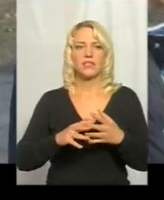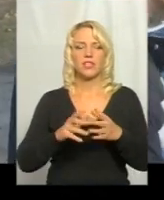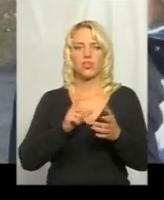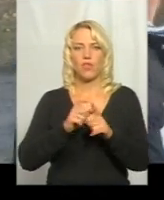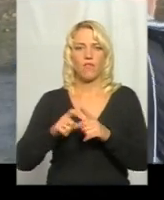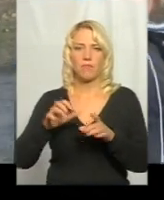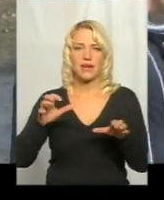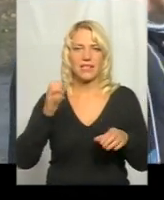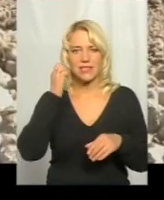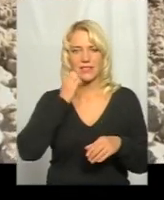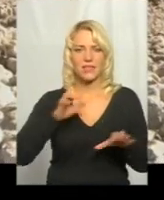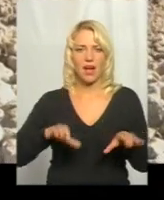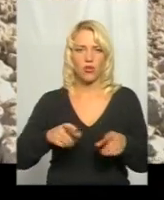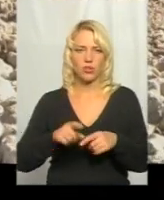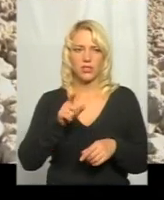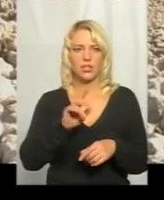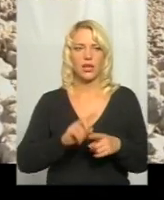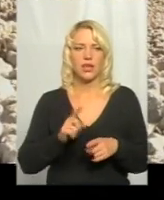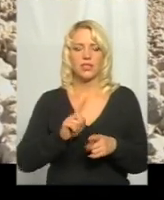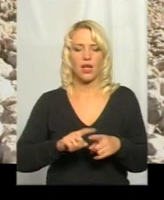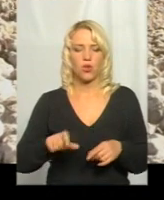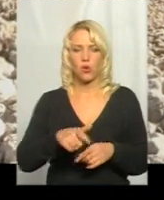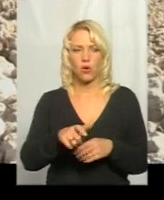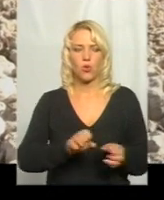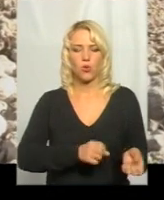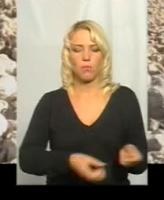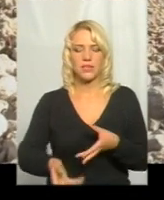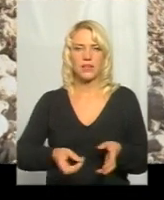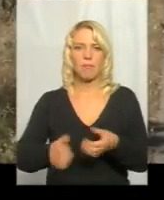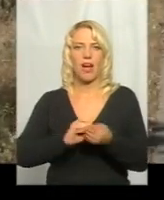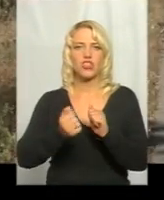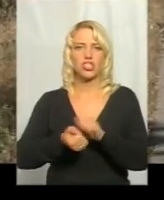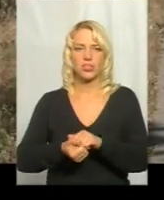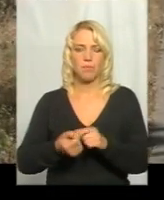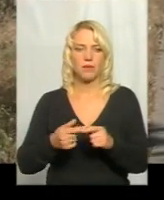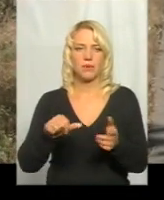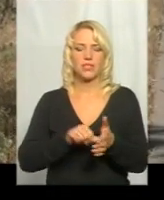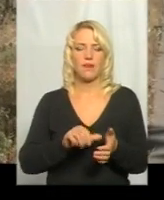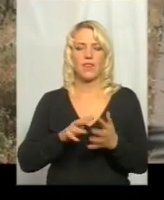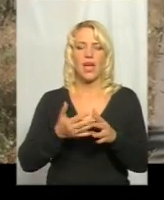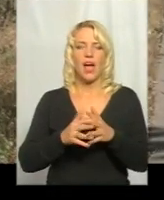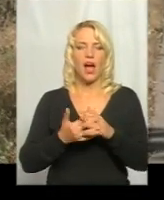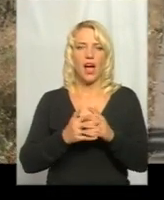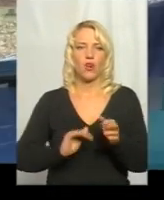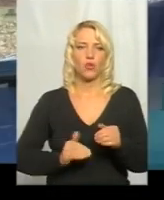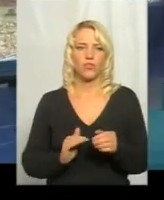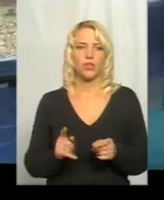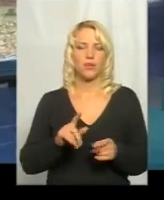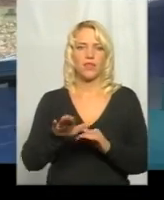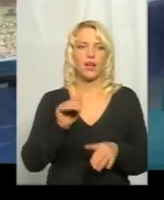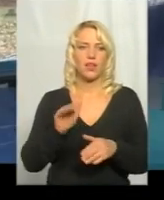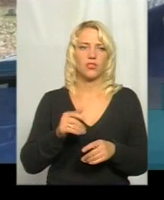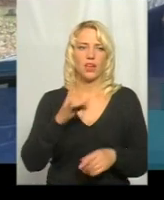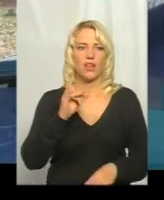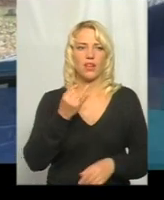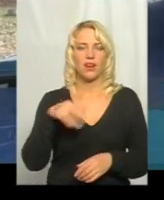Кравчука, цей відвізок дороги кілька разів на рік підсипають щебенем. Представники агрофірм, котрі орендують в Бутівцях землю. Рейдер